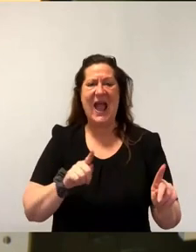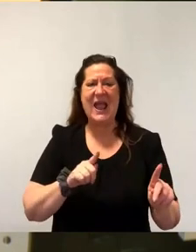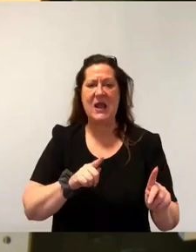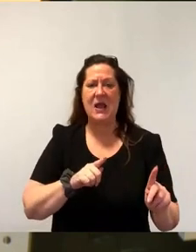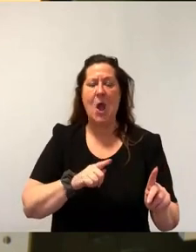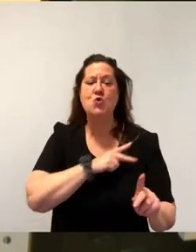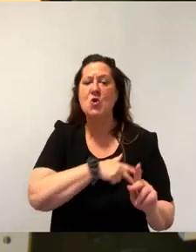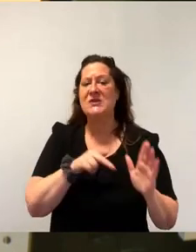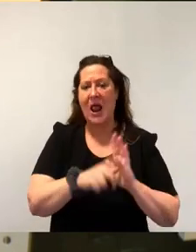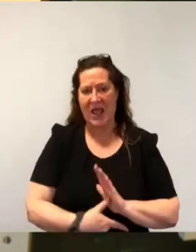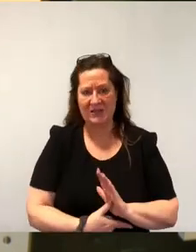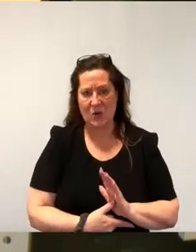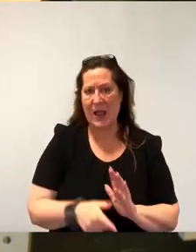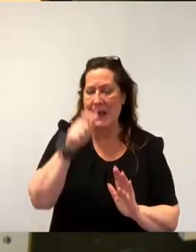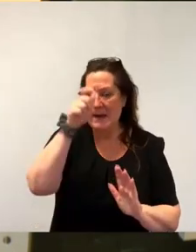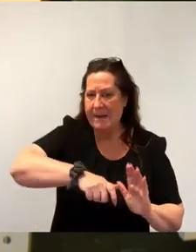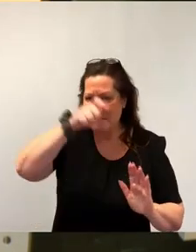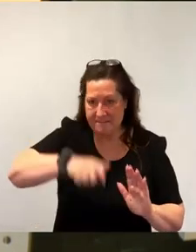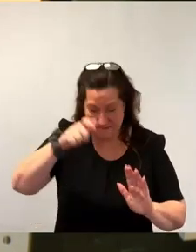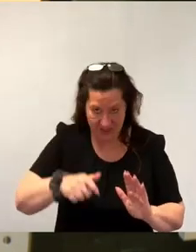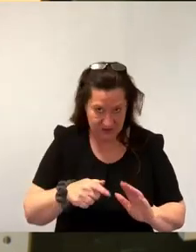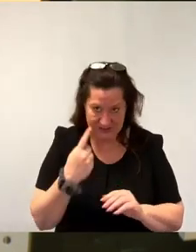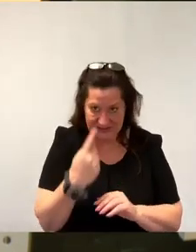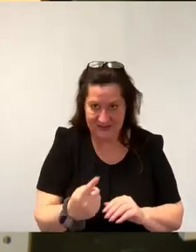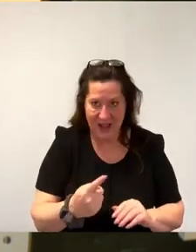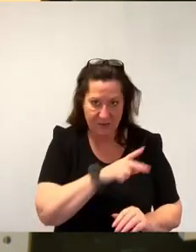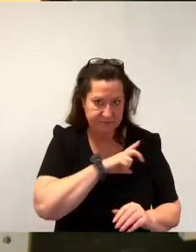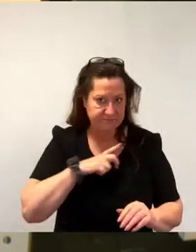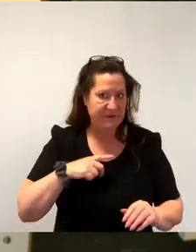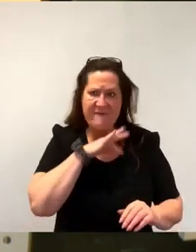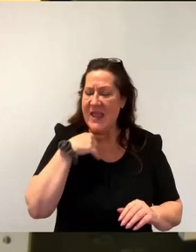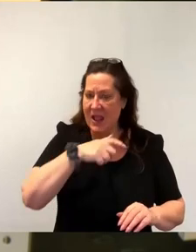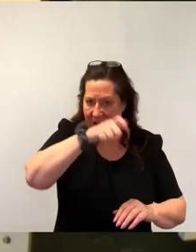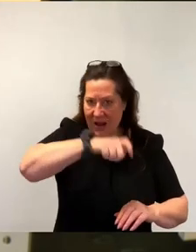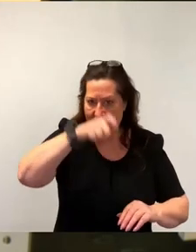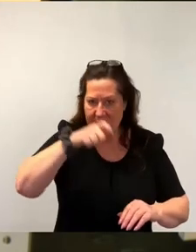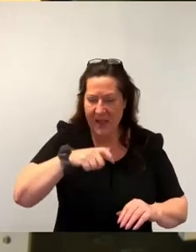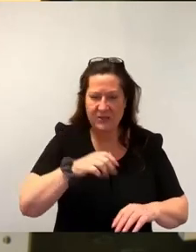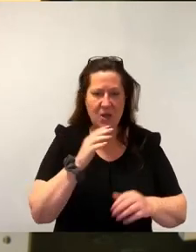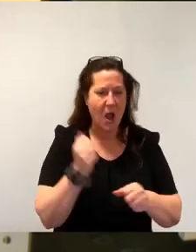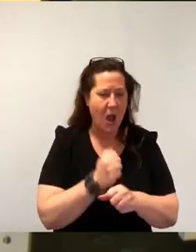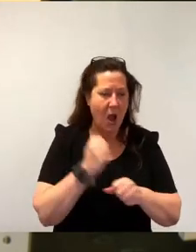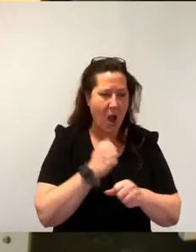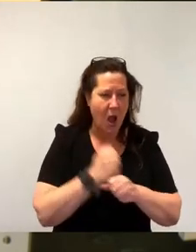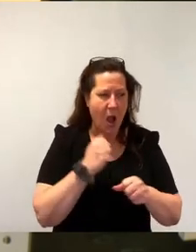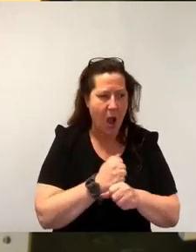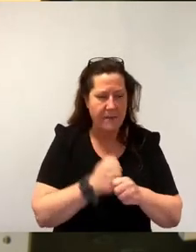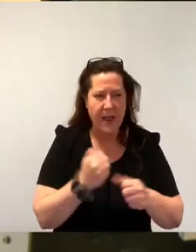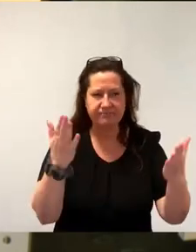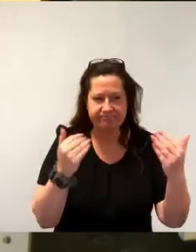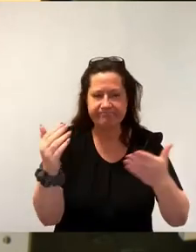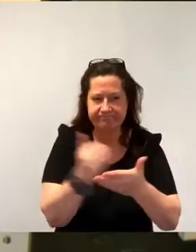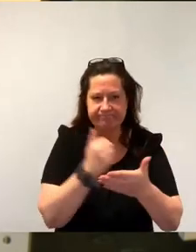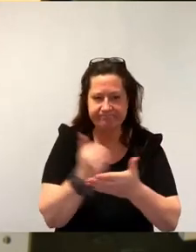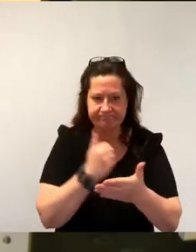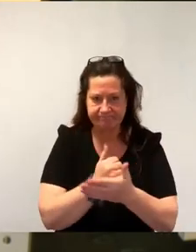über einen langen, langen Zeitraum, viele Menschen, über einen langen Zeitraum erarbeitet. Und glauben Sie mir, die